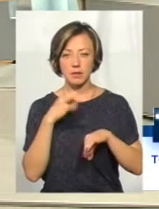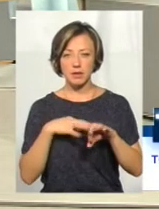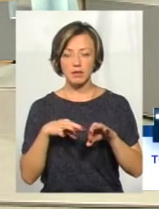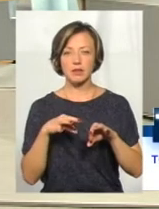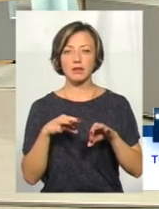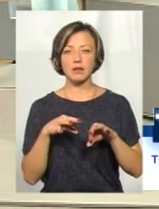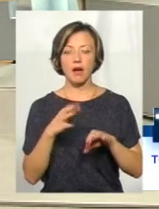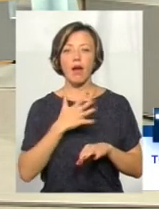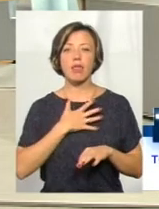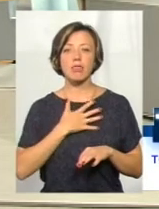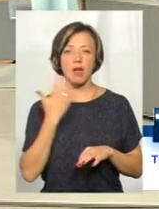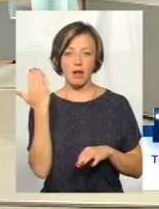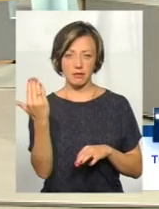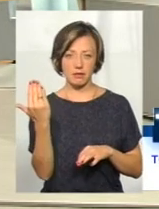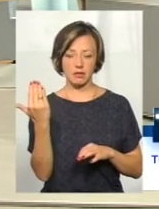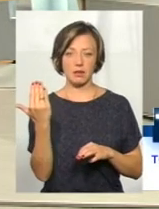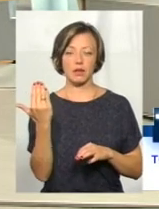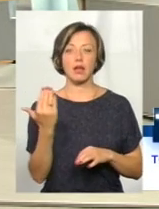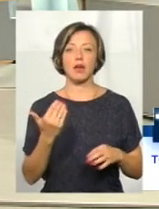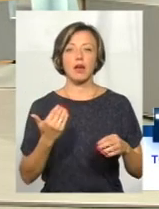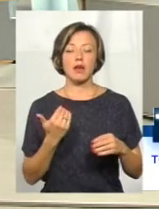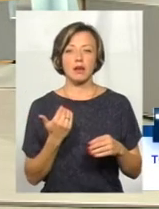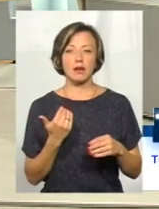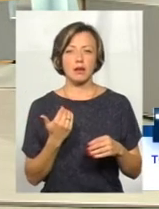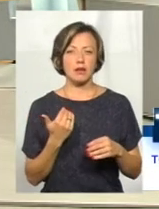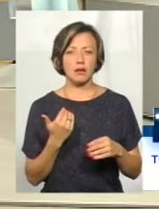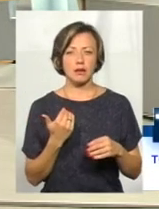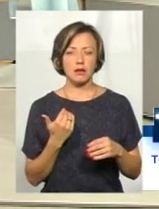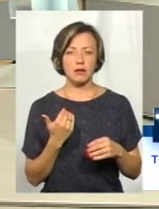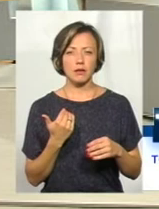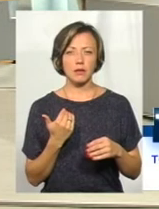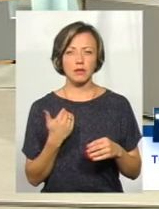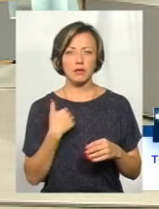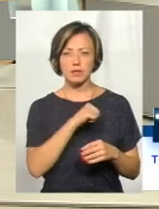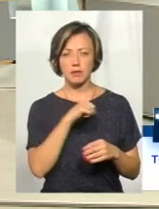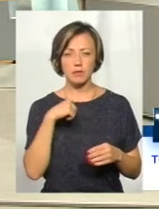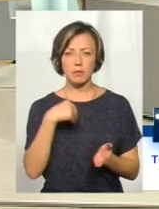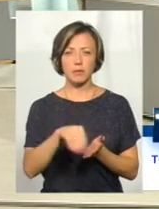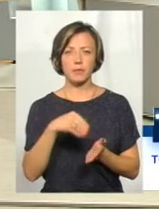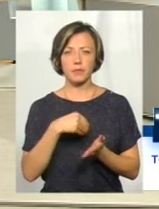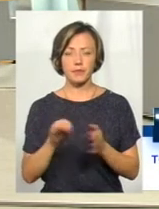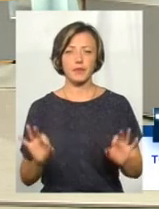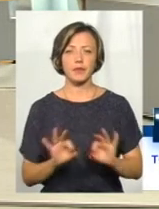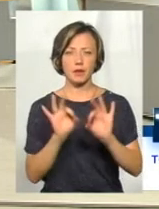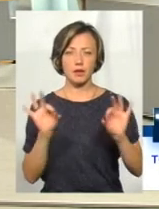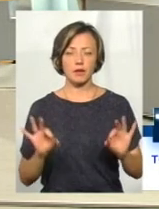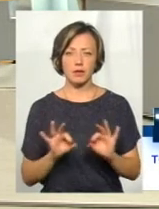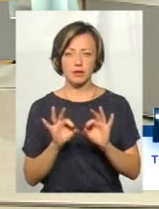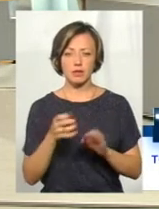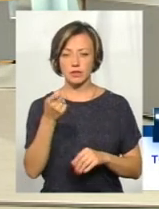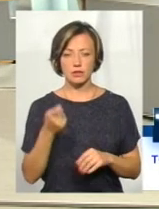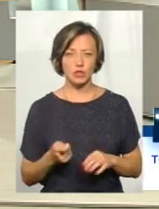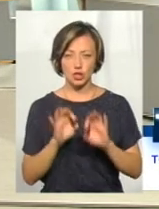нами три канадські. Нам нету ніякої допомоги, ми все себе на ній саматужки, для чому нам нет ни скидки,